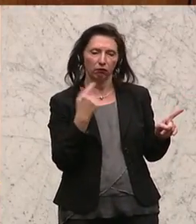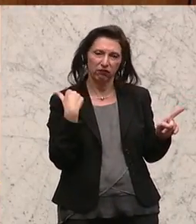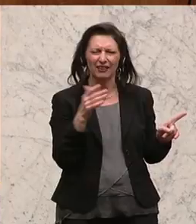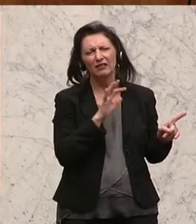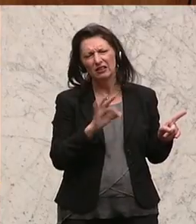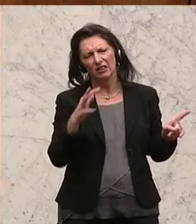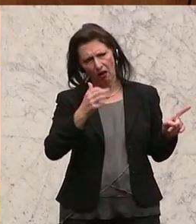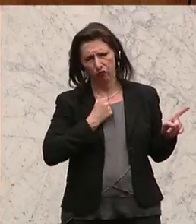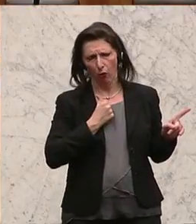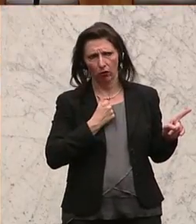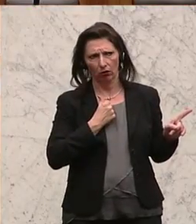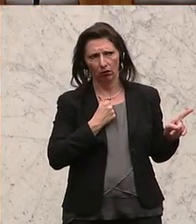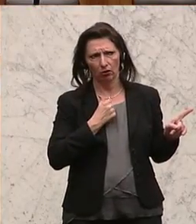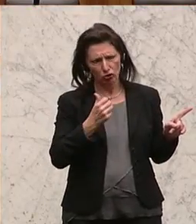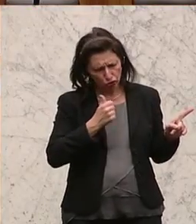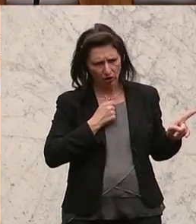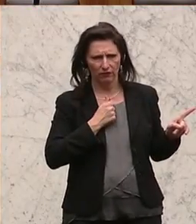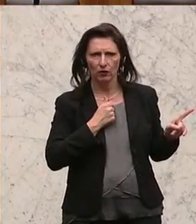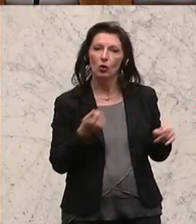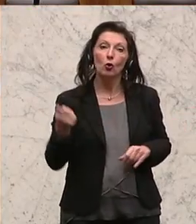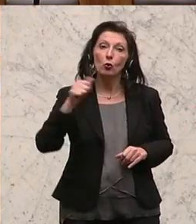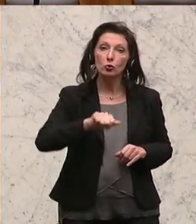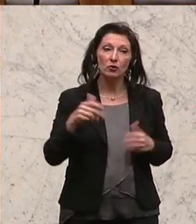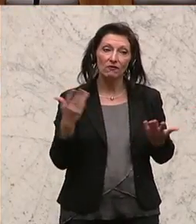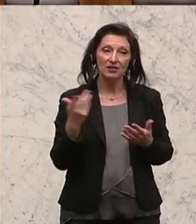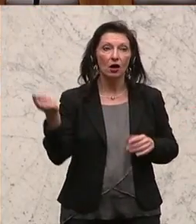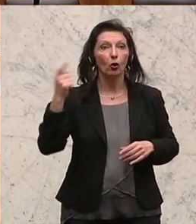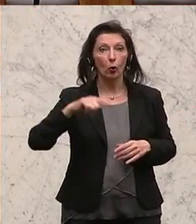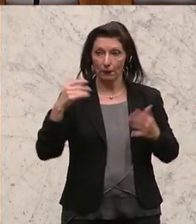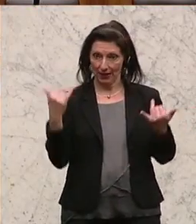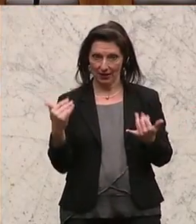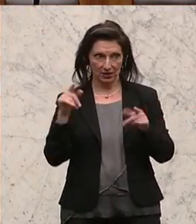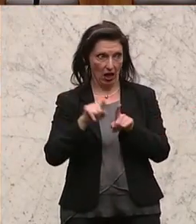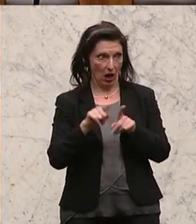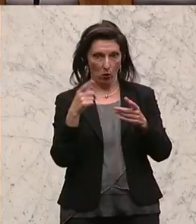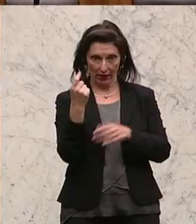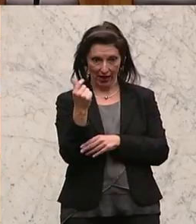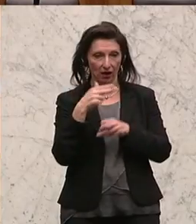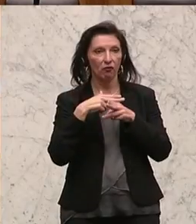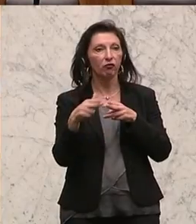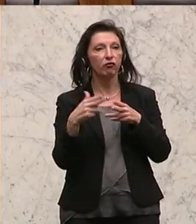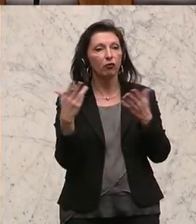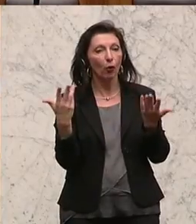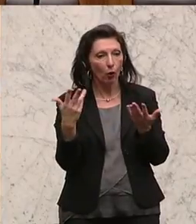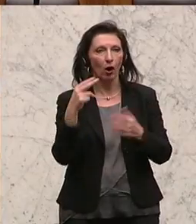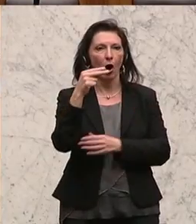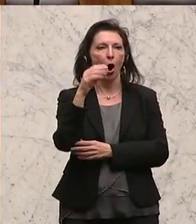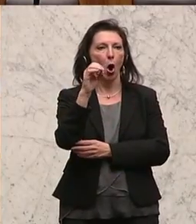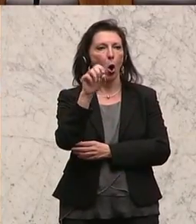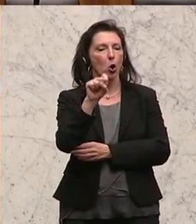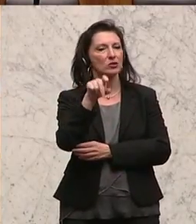ausverhandelt wurde. Zusätzlich, und das freut mich ganz besonders, wird es jetzt auch Mittel für den Ausbau für Hospiz- und